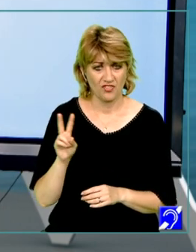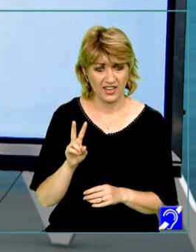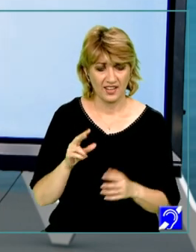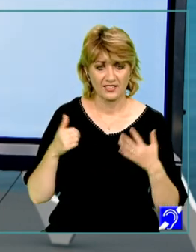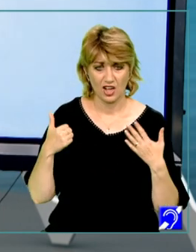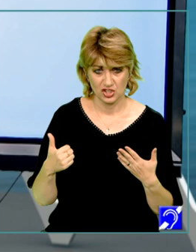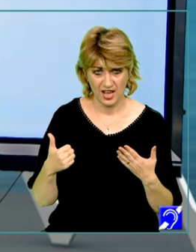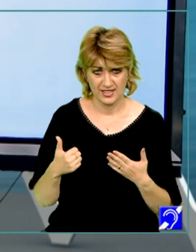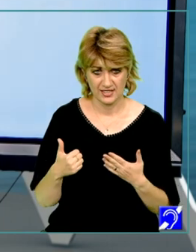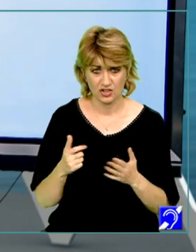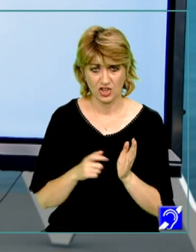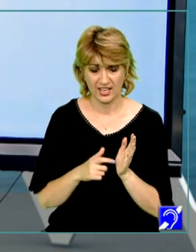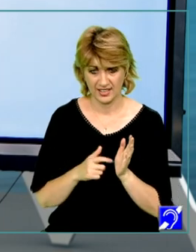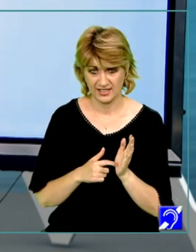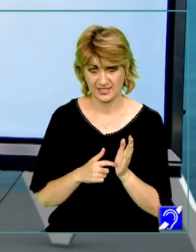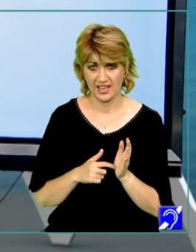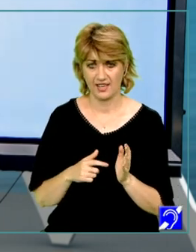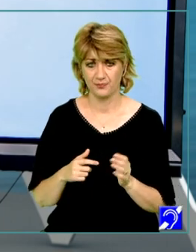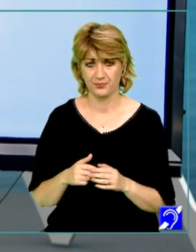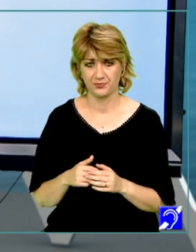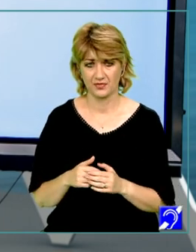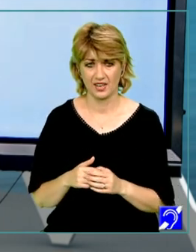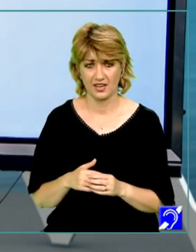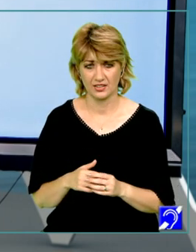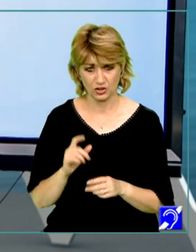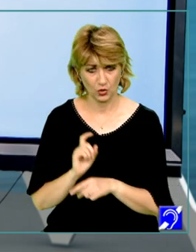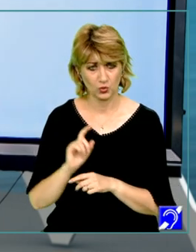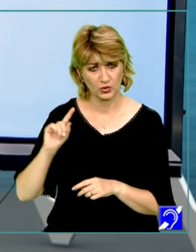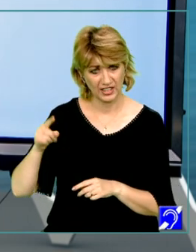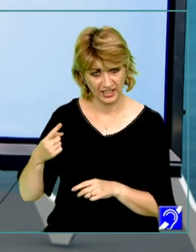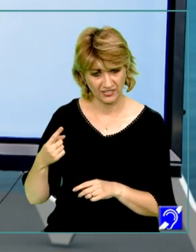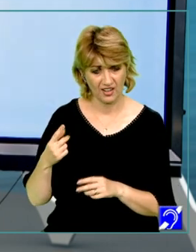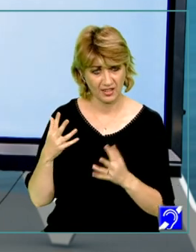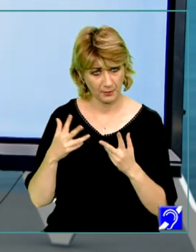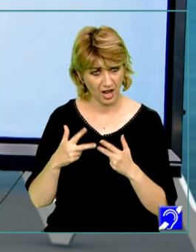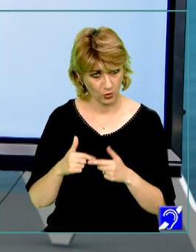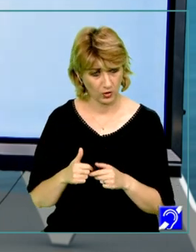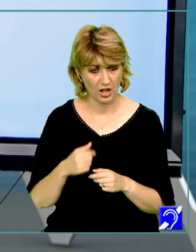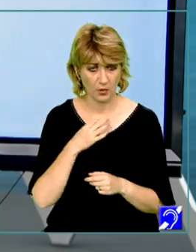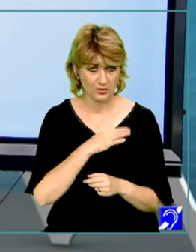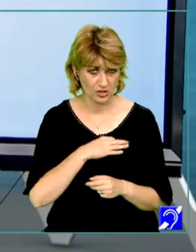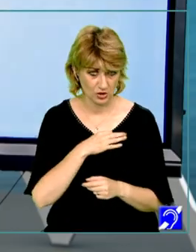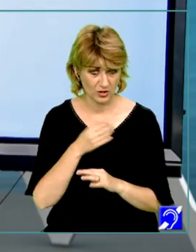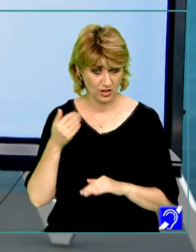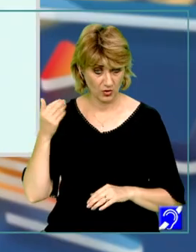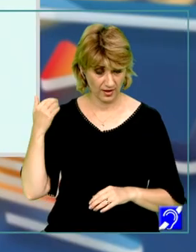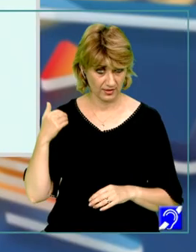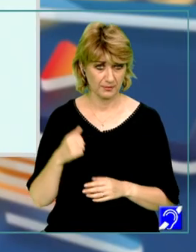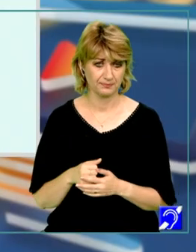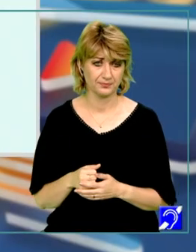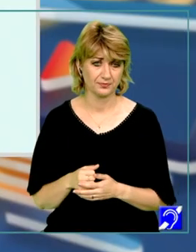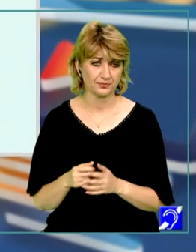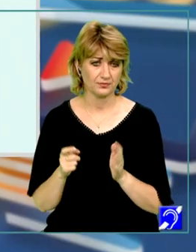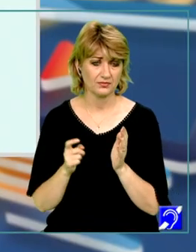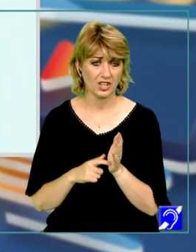6, cerința B, pentru că cerința A a fost tot derivată, am calculat-o, am studiat-o anterior, la